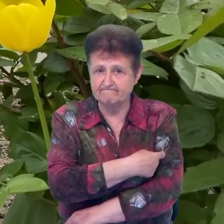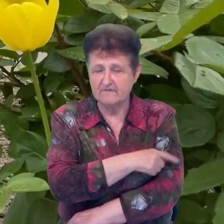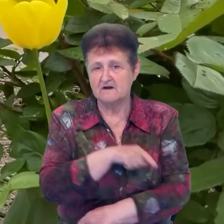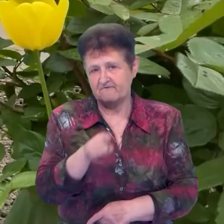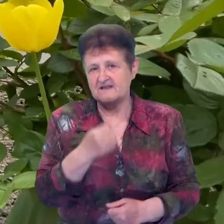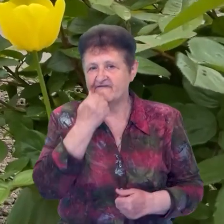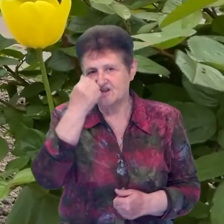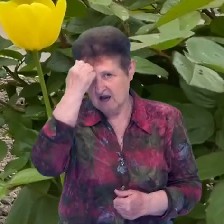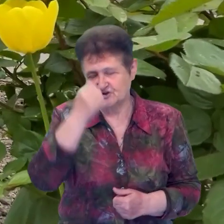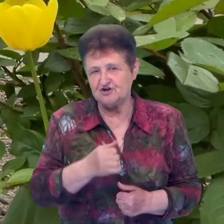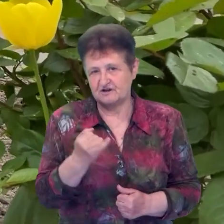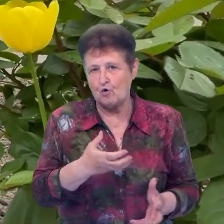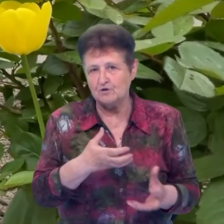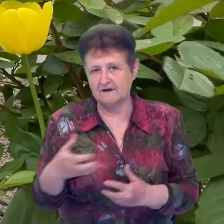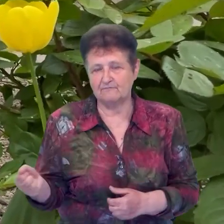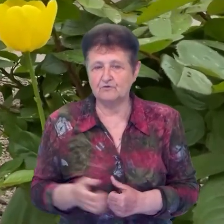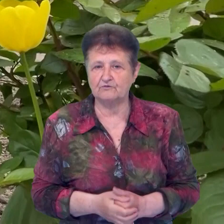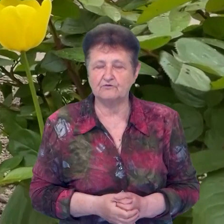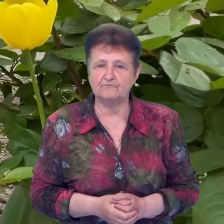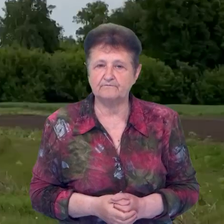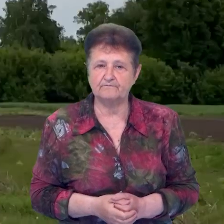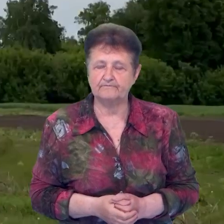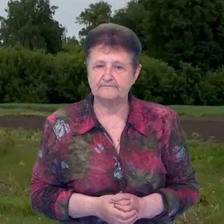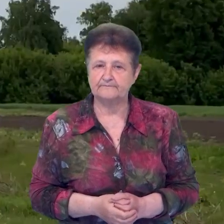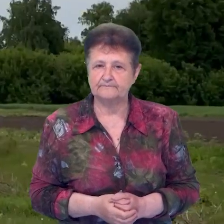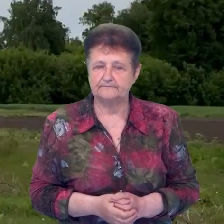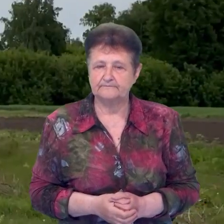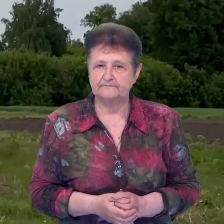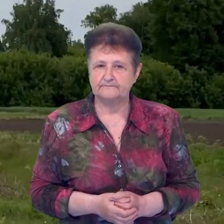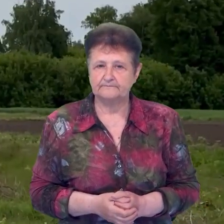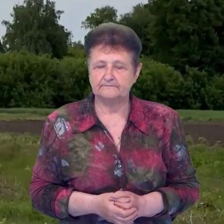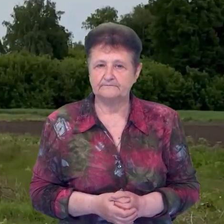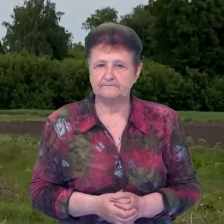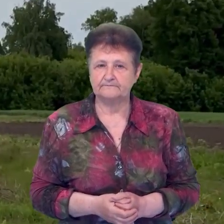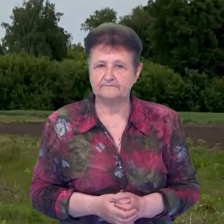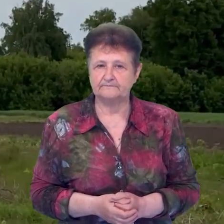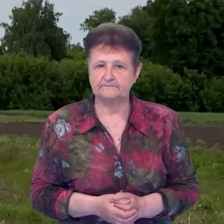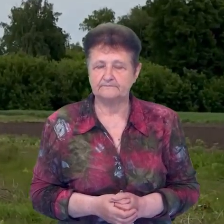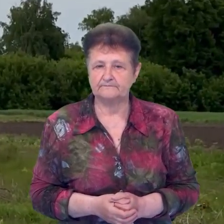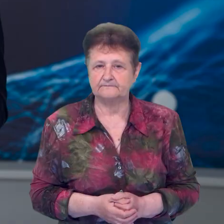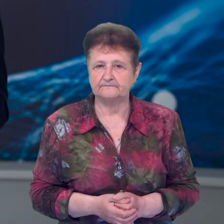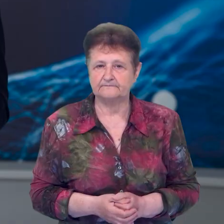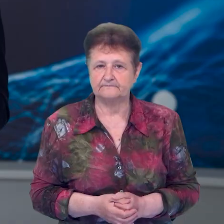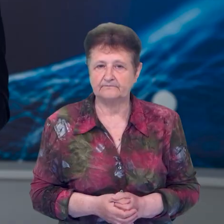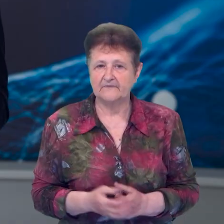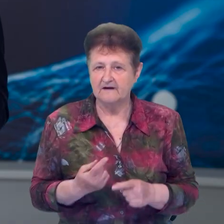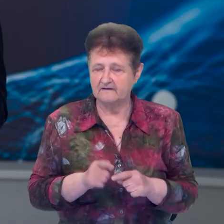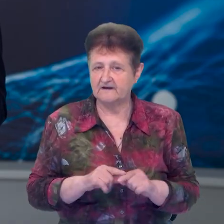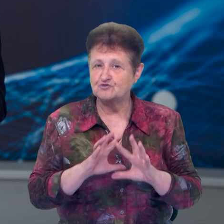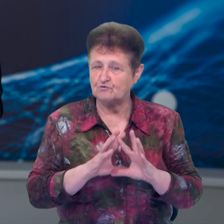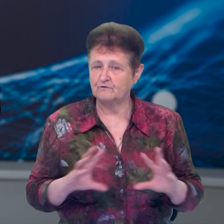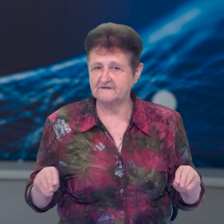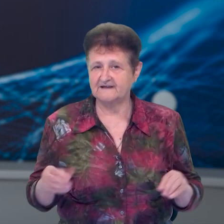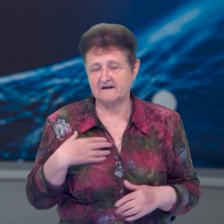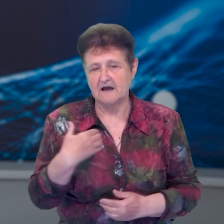вдячні отримують. Надія Мартишко, Дмитро Потіпака, новини Суспільне, Чернігів. На цьому в мене